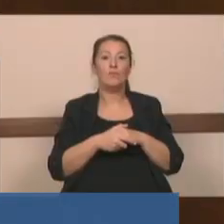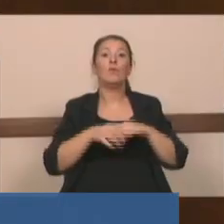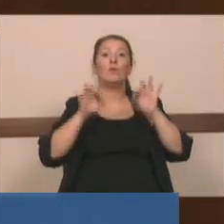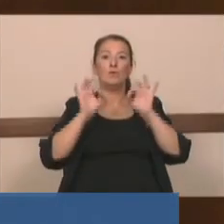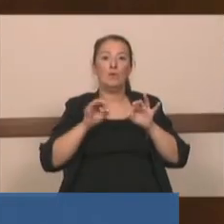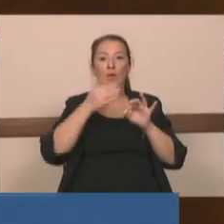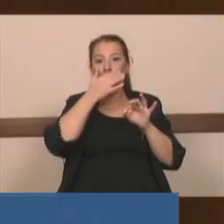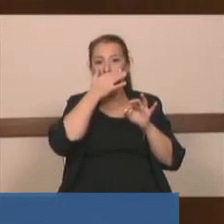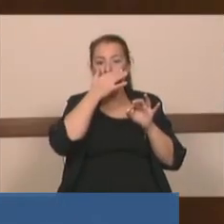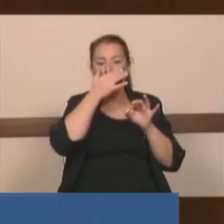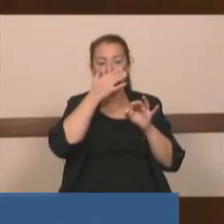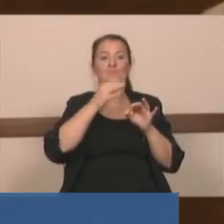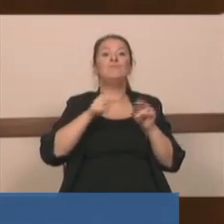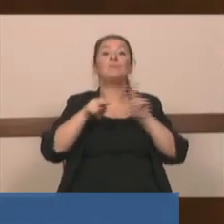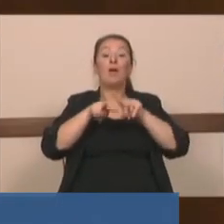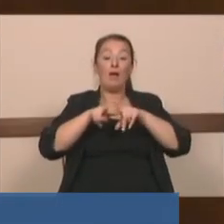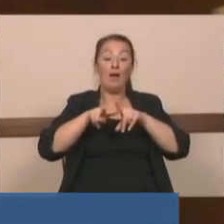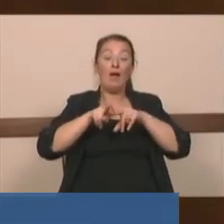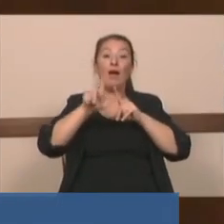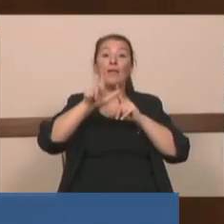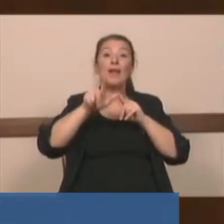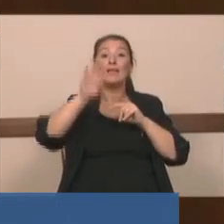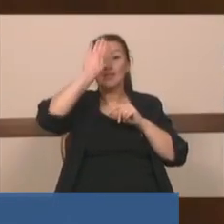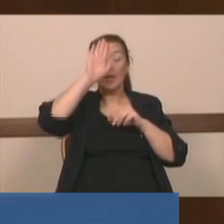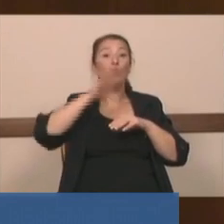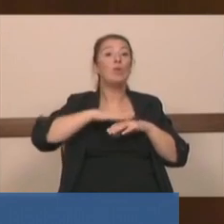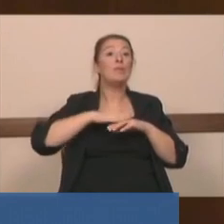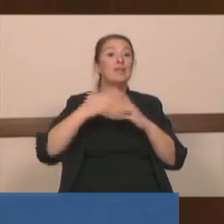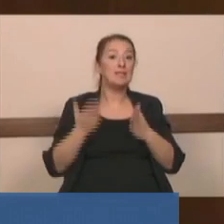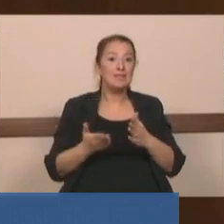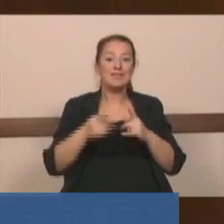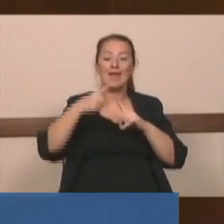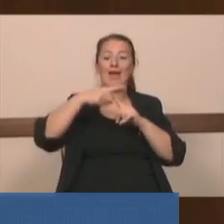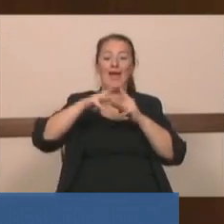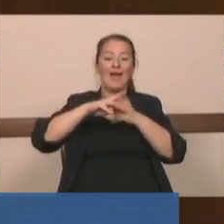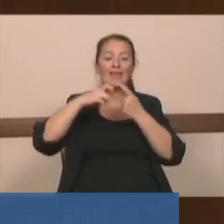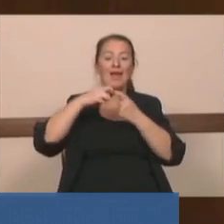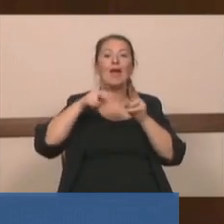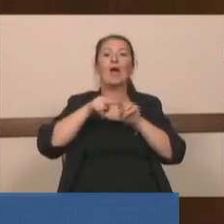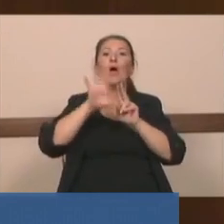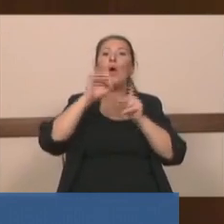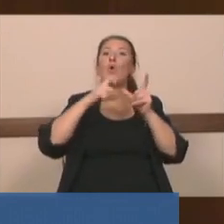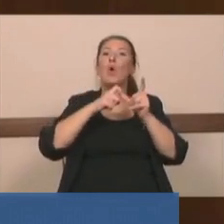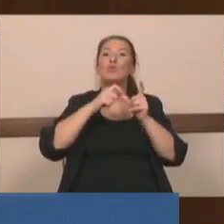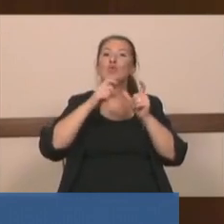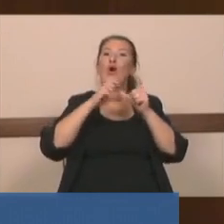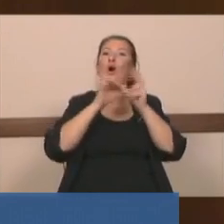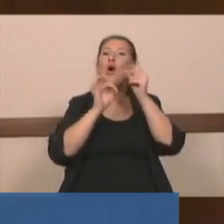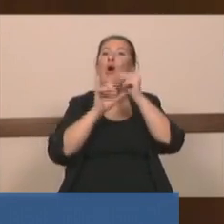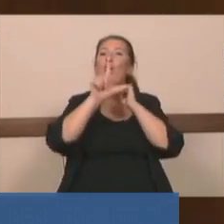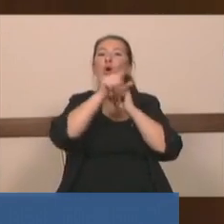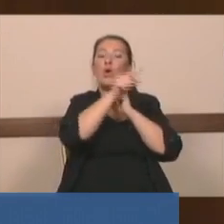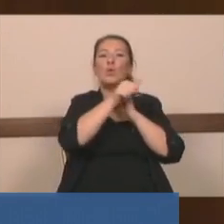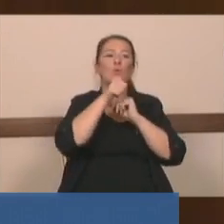Kanal İstanbul yapılırsa Terkos suyuna, Terkos gölüne tuz gidecekmiş.